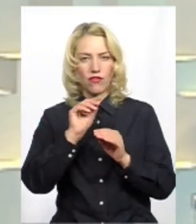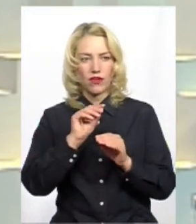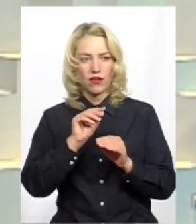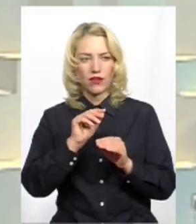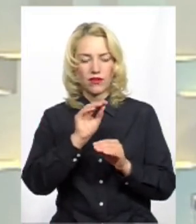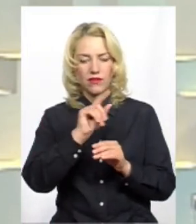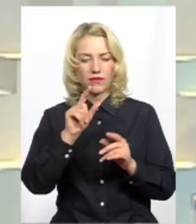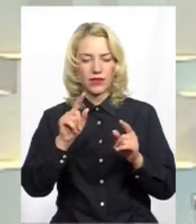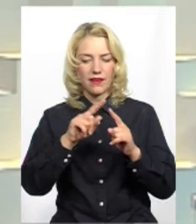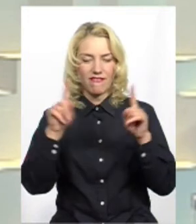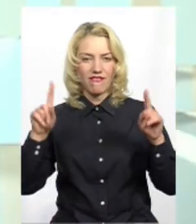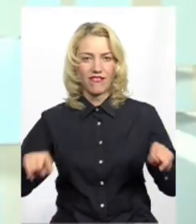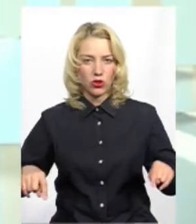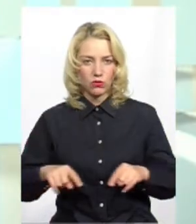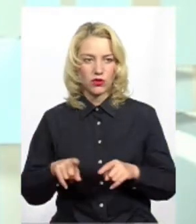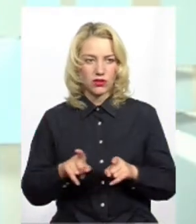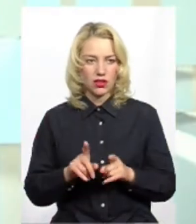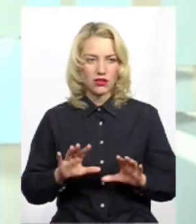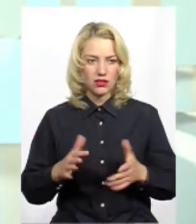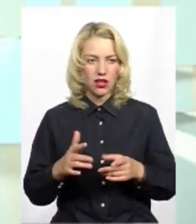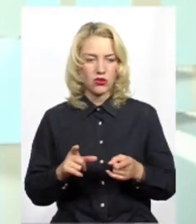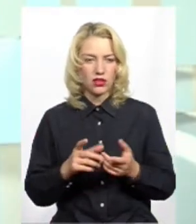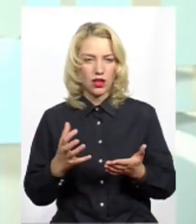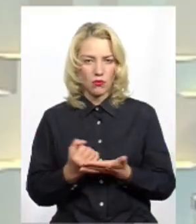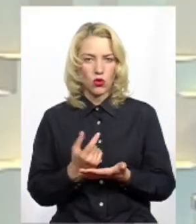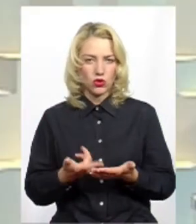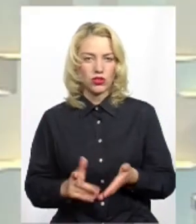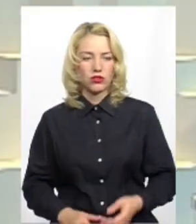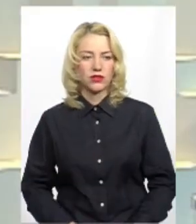працював п'ять років. Так склалось і все гаразд, все пройшло.